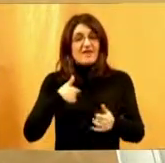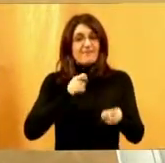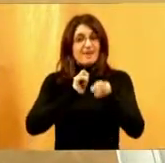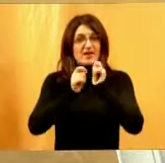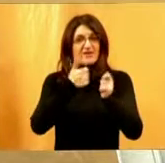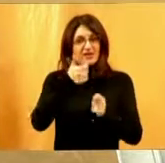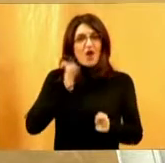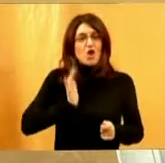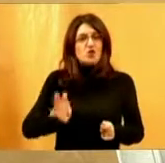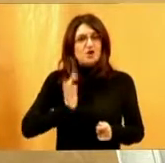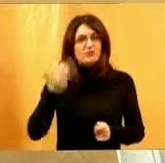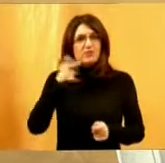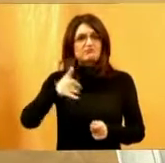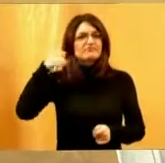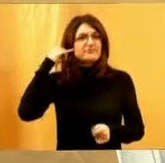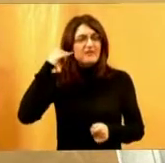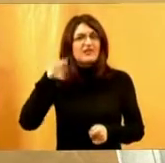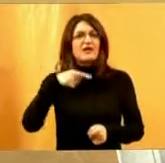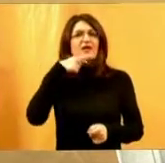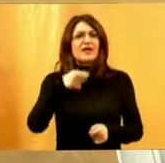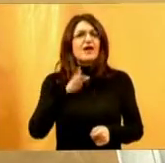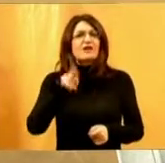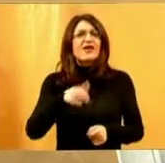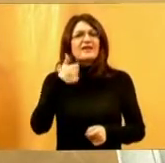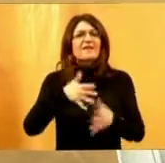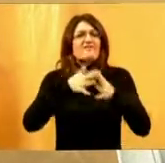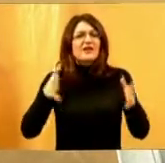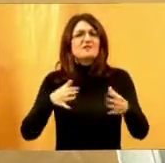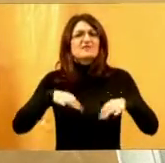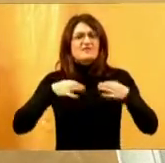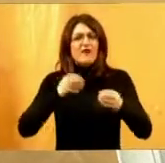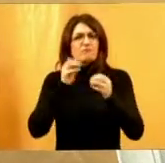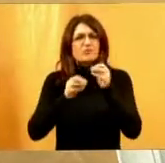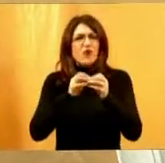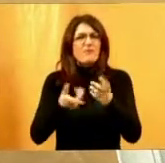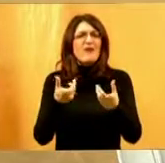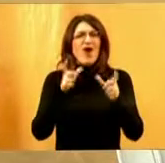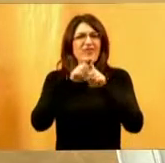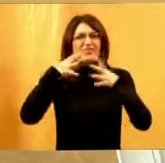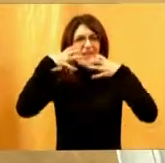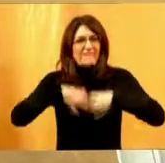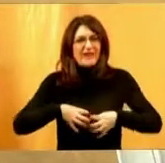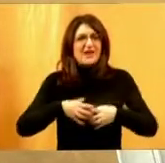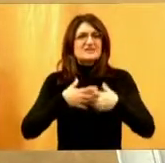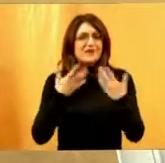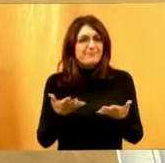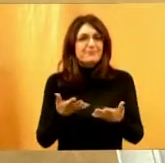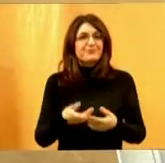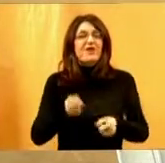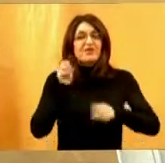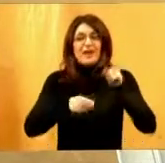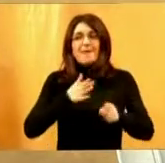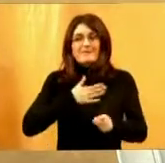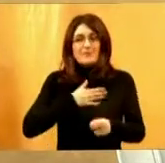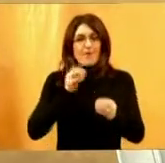gospođom koja me nazvala na telefon i rekla je kako ima veliki izrastni problema, da je sva depresivna i sve. Ipak mi neki